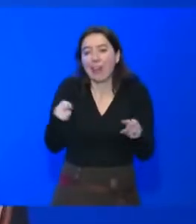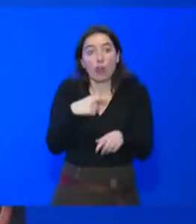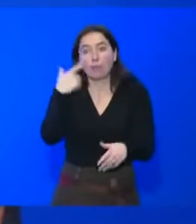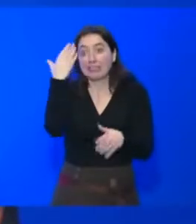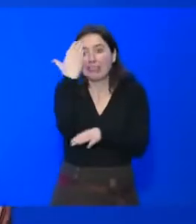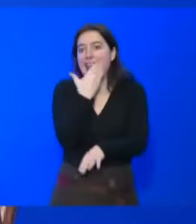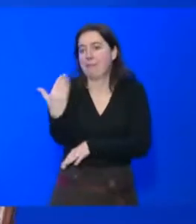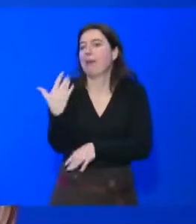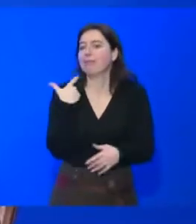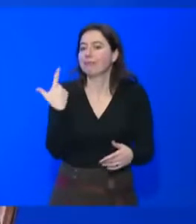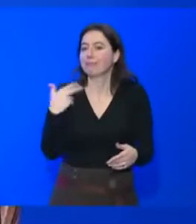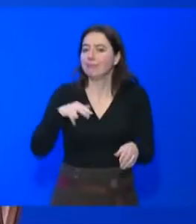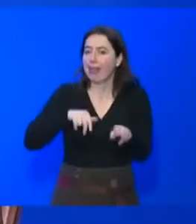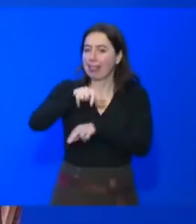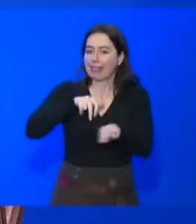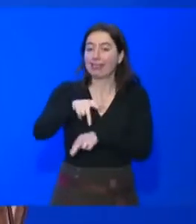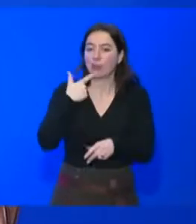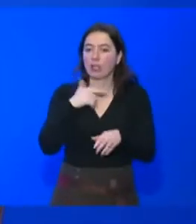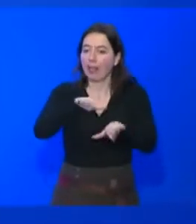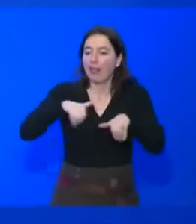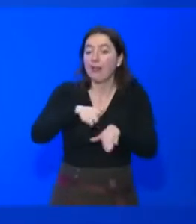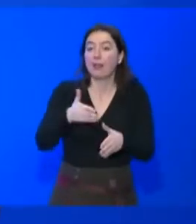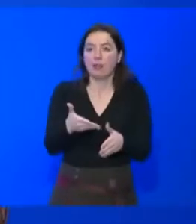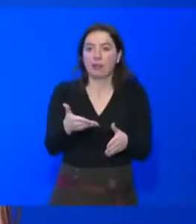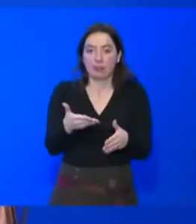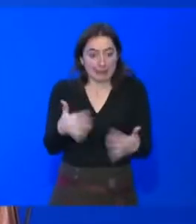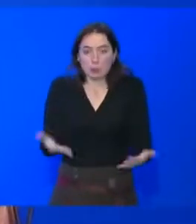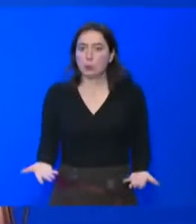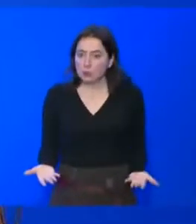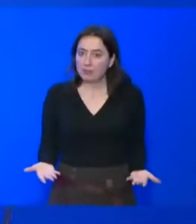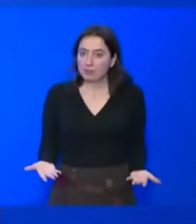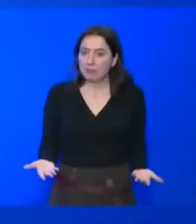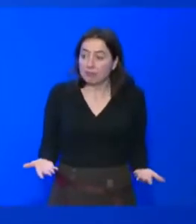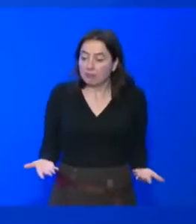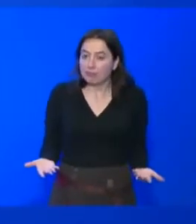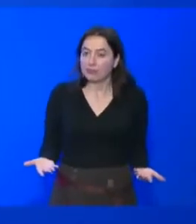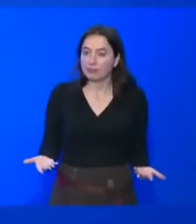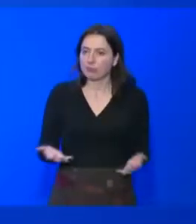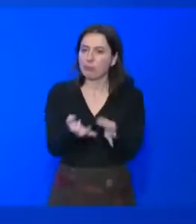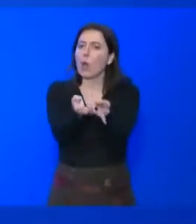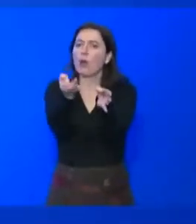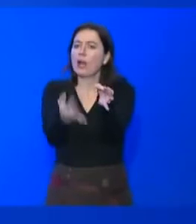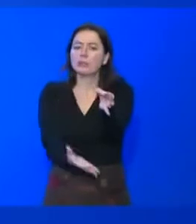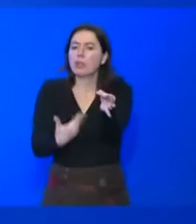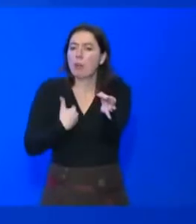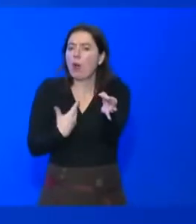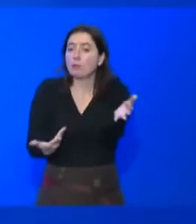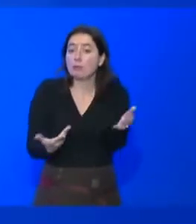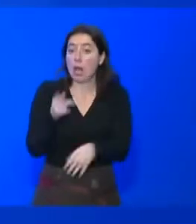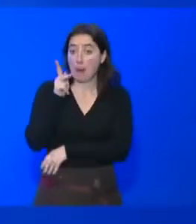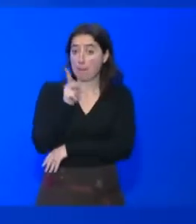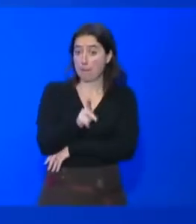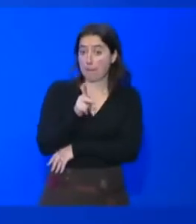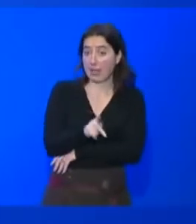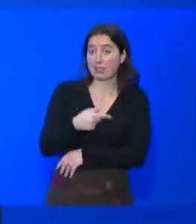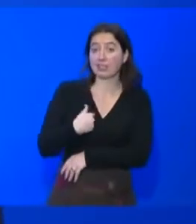ou pas grand-chose. Alors, à ma connaissance, le constat est lequel ? C'est que sur Paris, je connais deux